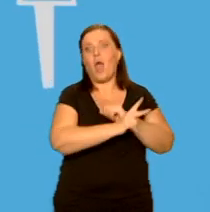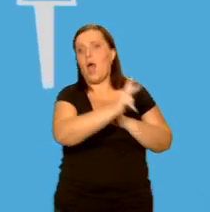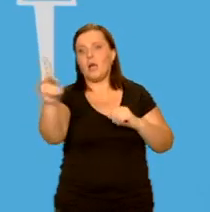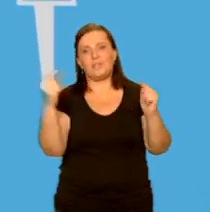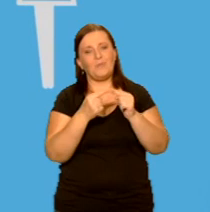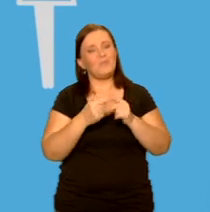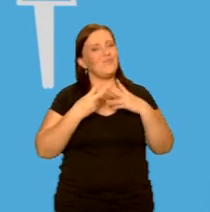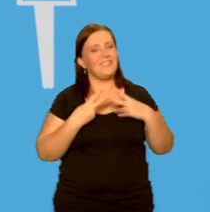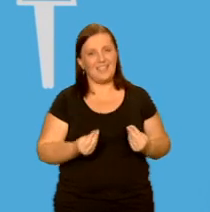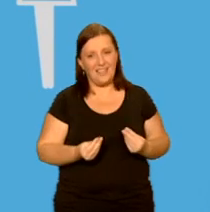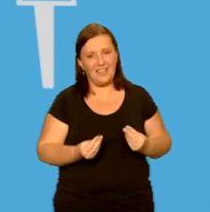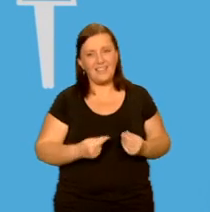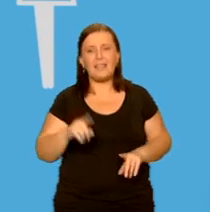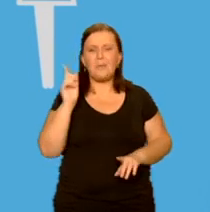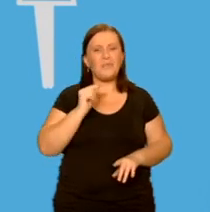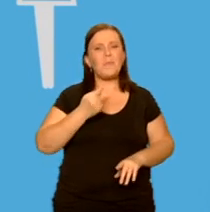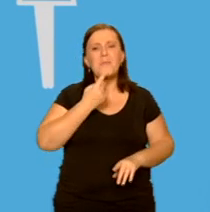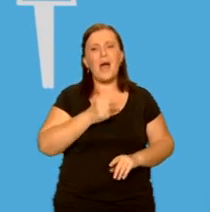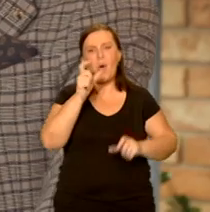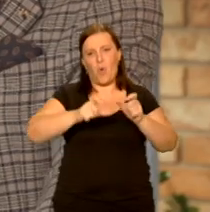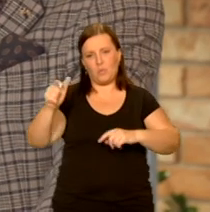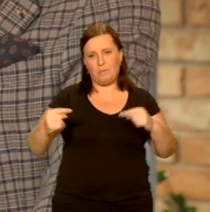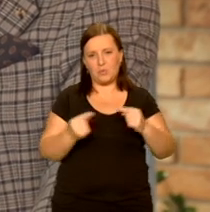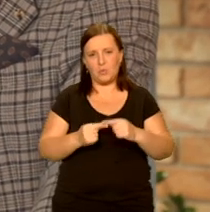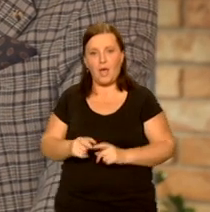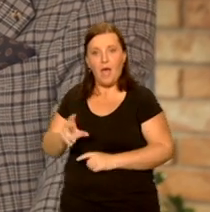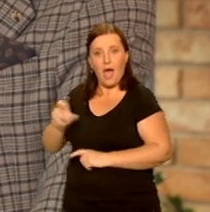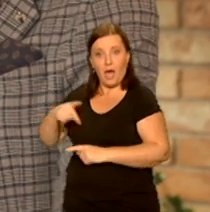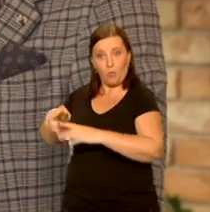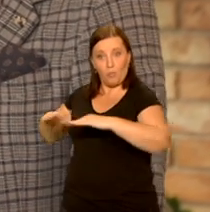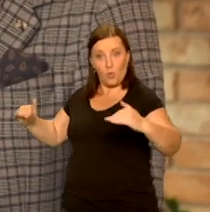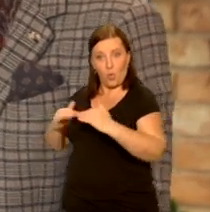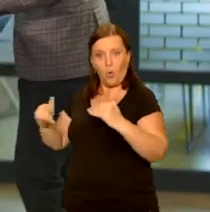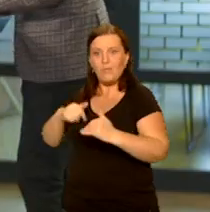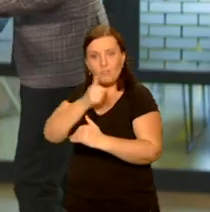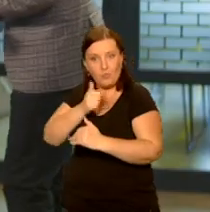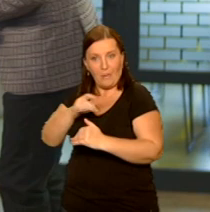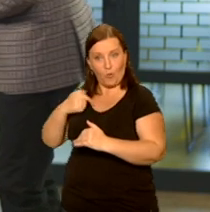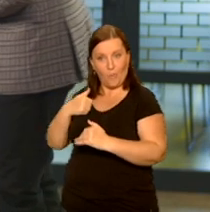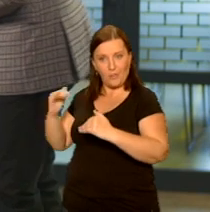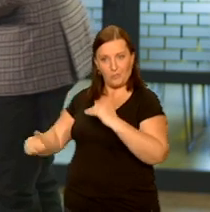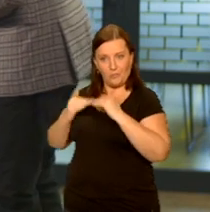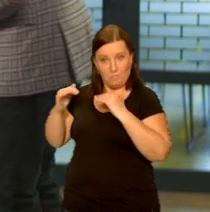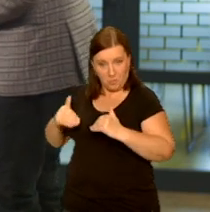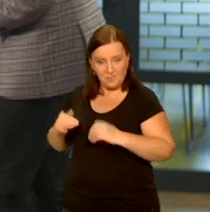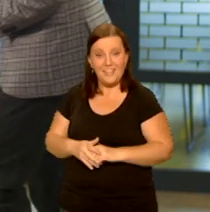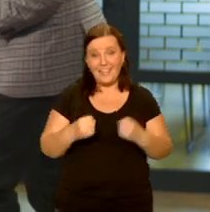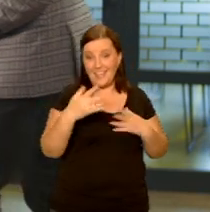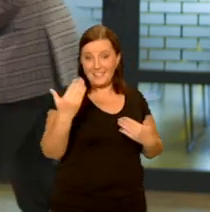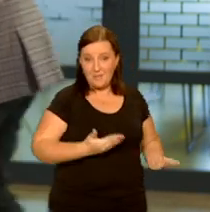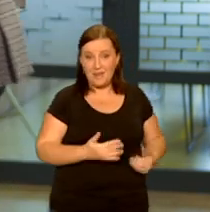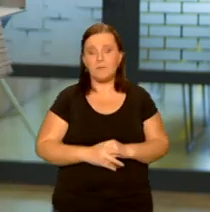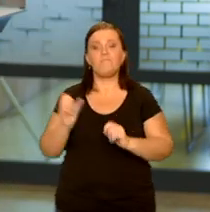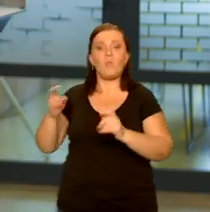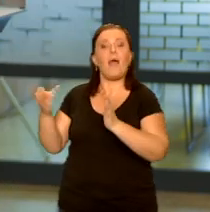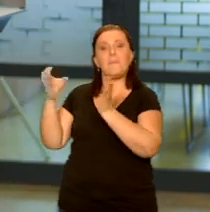człowieka, właściwie mało dla której osoby. A można dostosować to biurko do mnie? Tak, oczywiście. Tak na próbę? Zapraszam. Dobra, aplikację